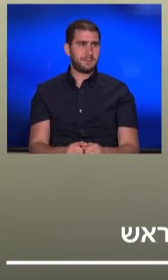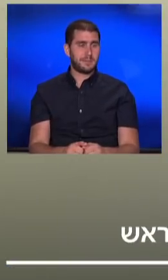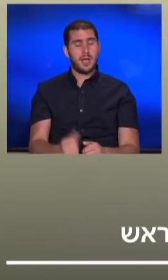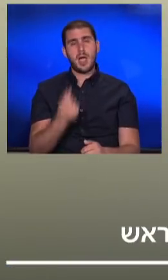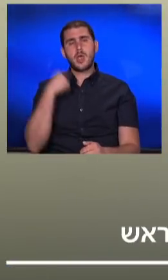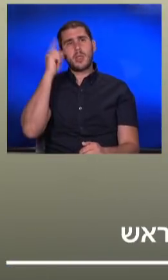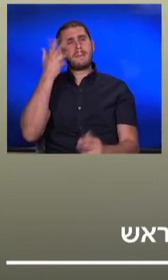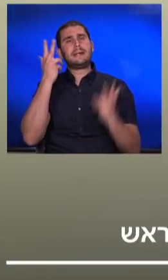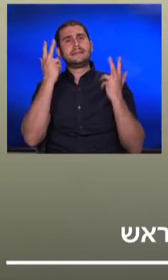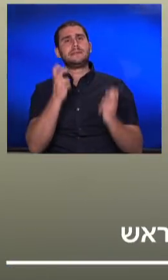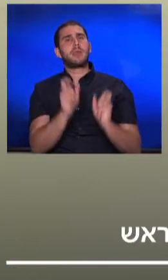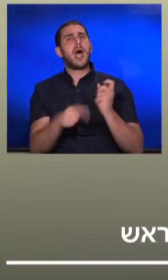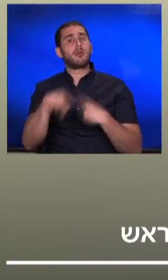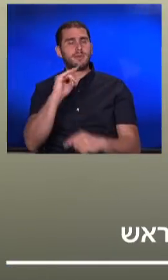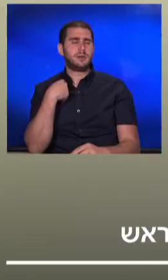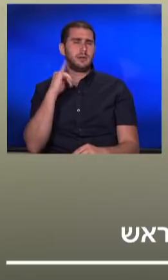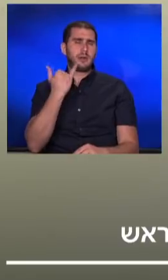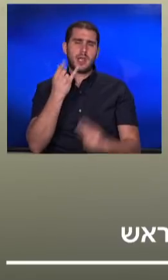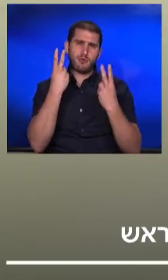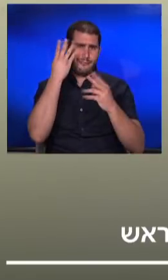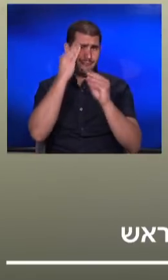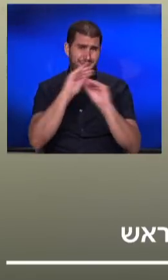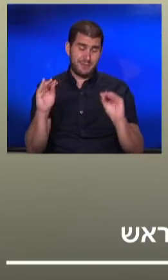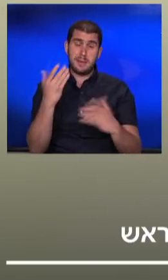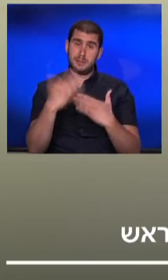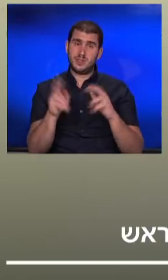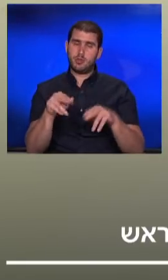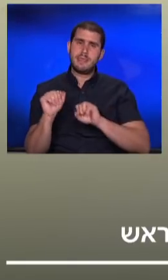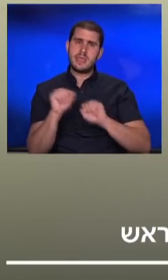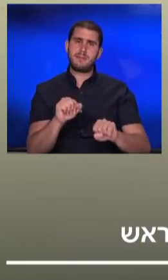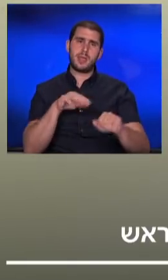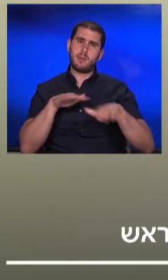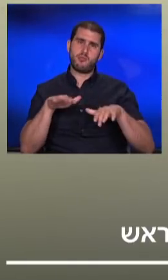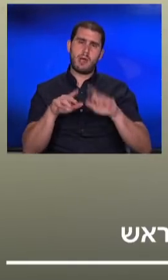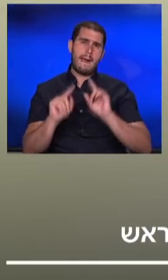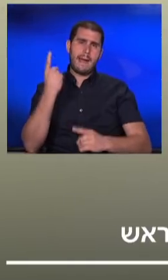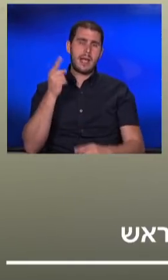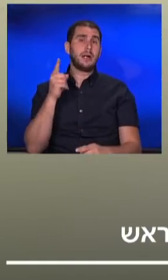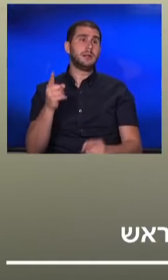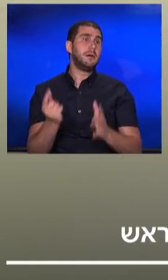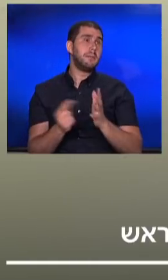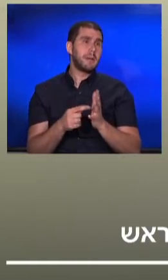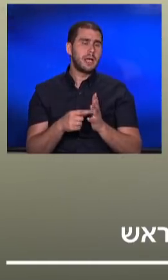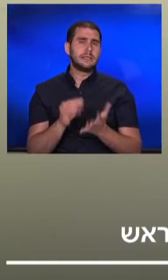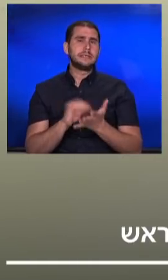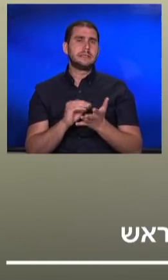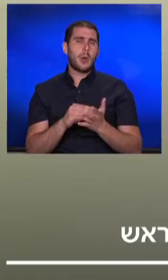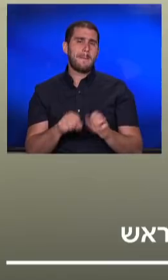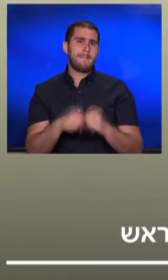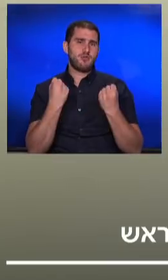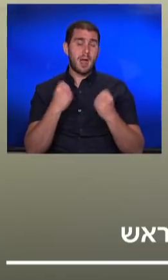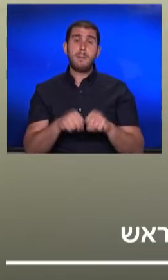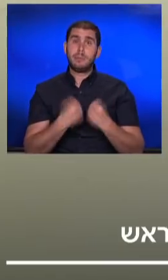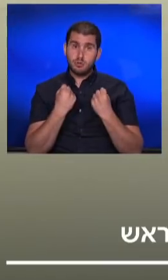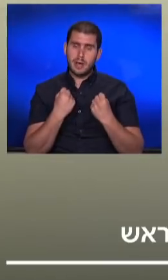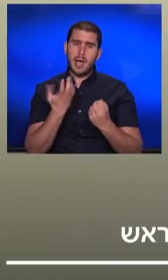יודע מה הציפיות של האנשים, אבל אני כן חשוב לומר. בסופו של דבר יש פה תמיכה ממשלתית מאוד חריגה, והיא נווה כהצורך בשן המשבר. והמשבר באמת